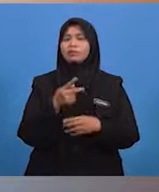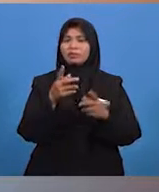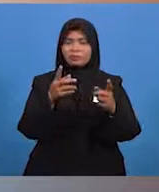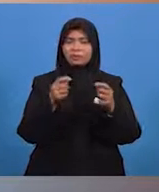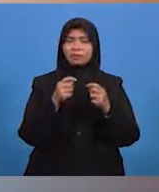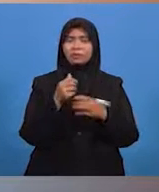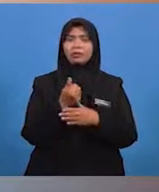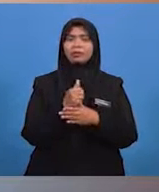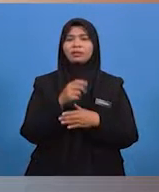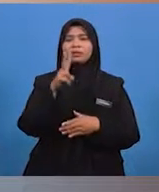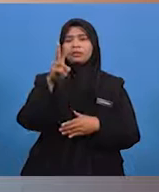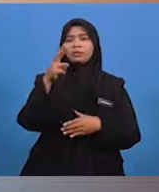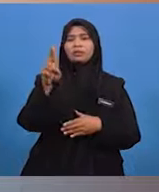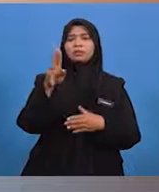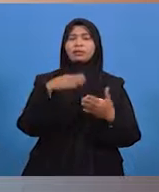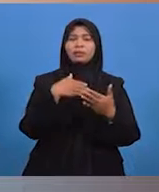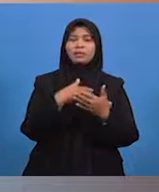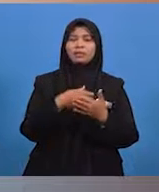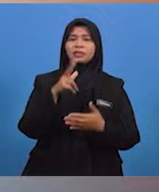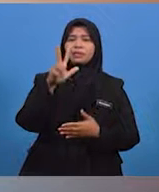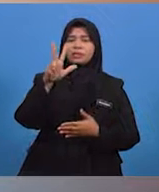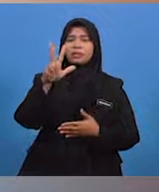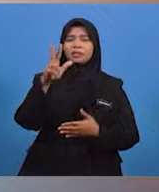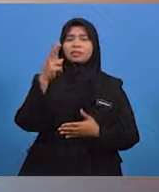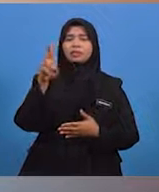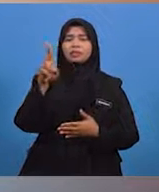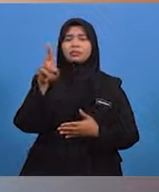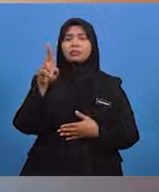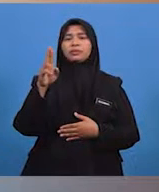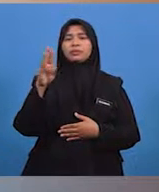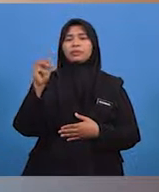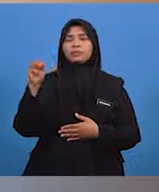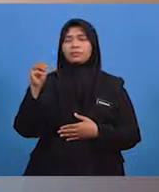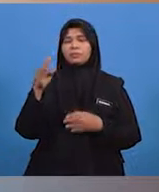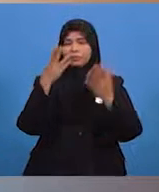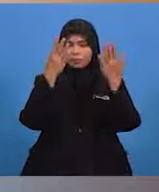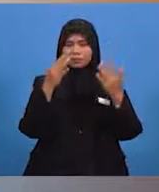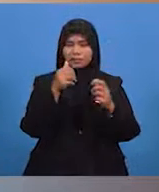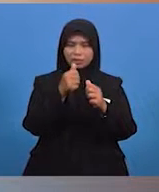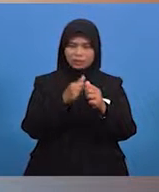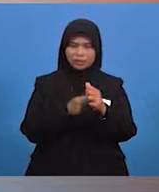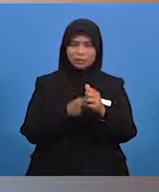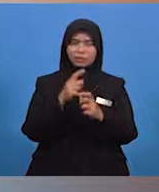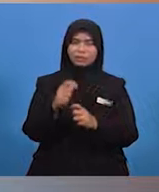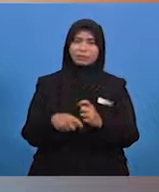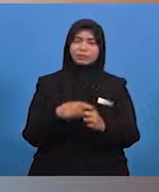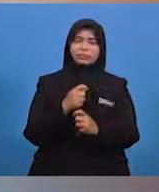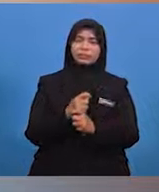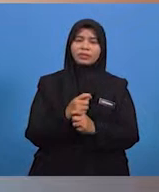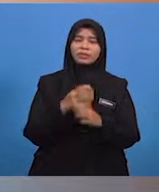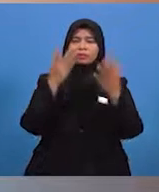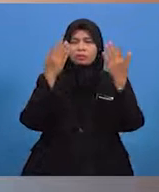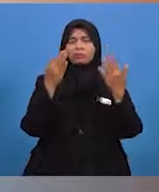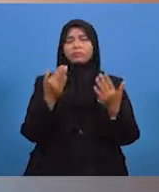2,000 hingga 3,000 mm hujan setahun. Hujan turun dengan sangat lebat pada satu